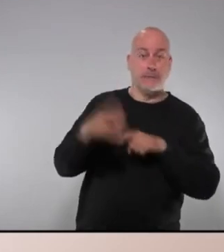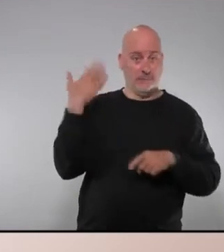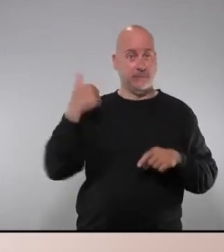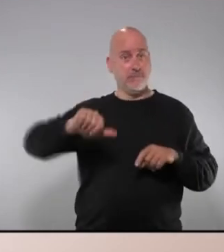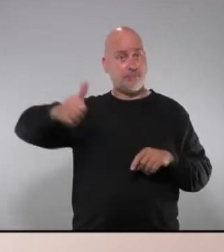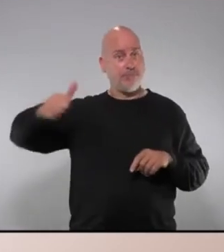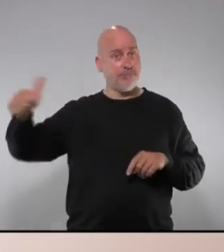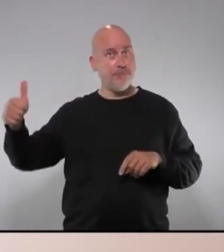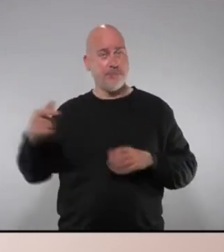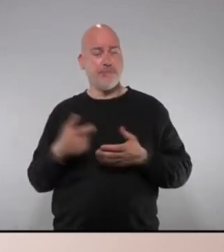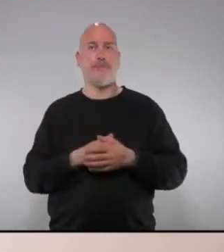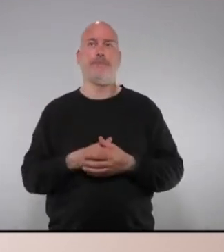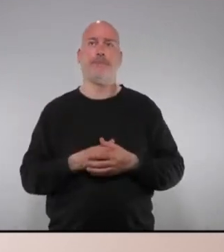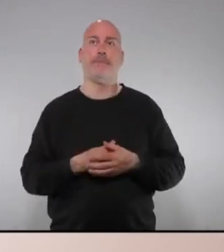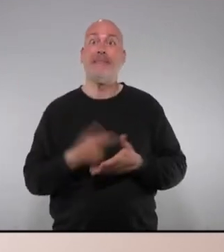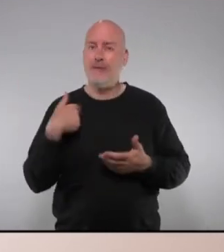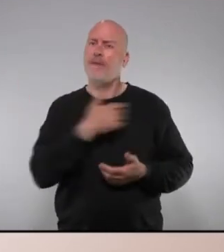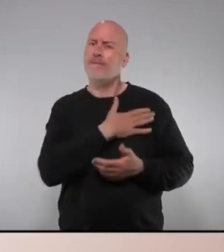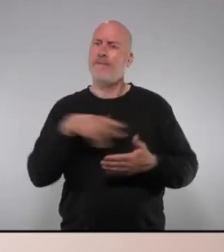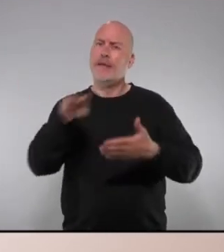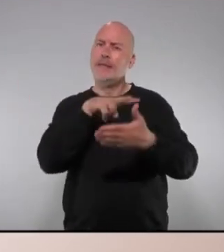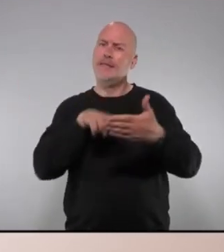les vull llegir perquè